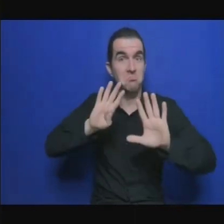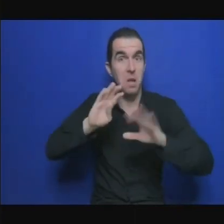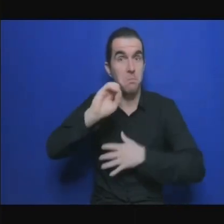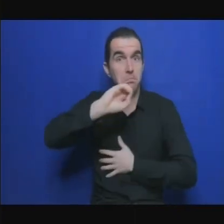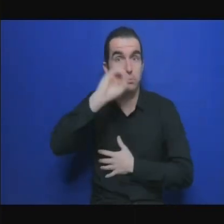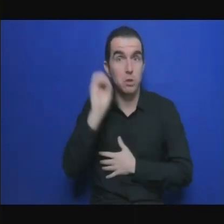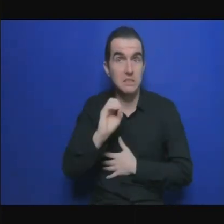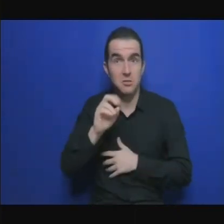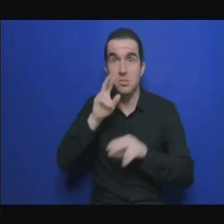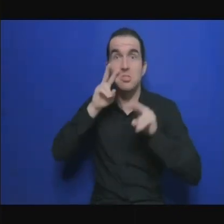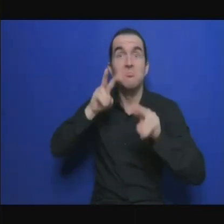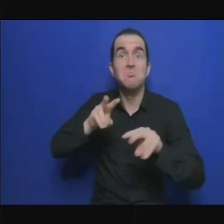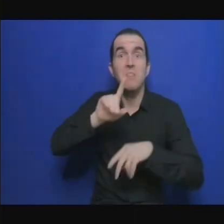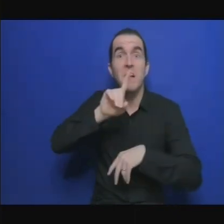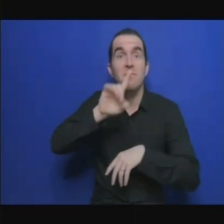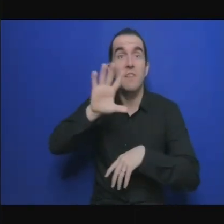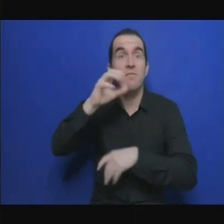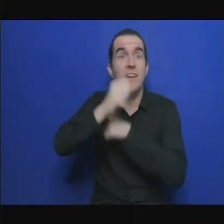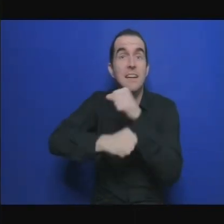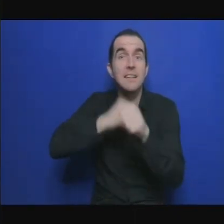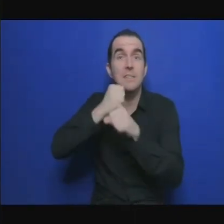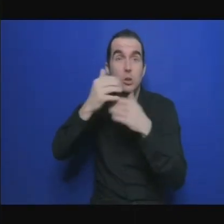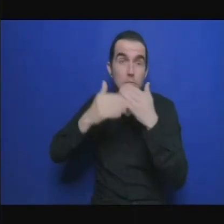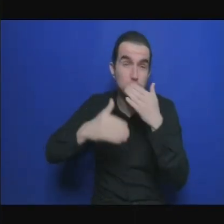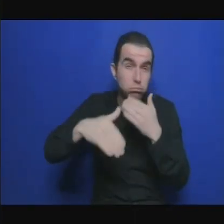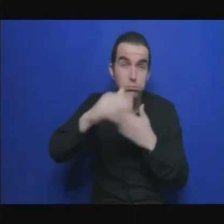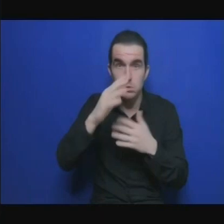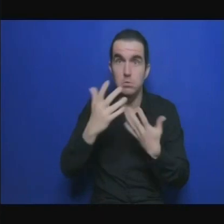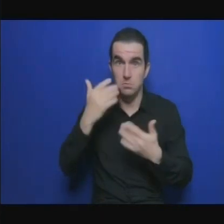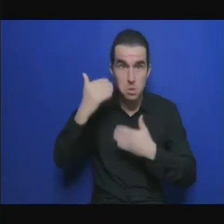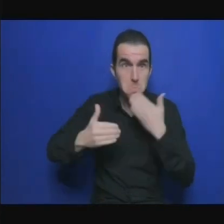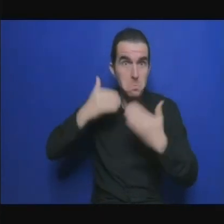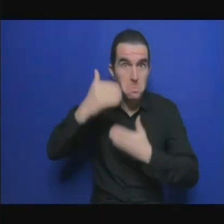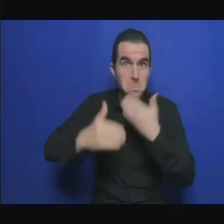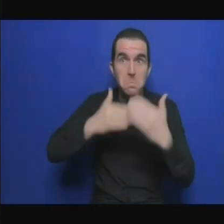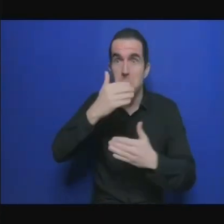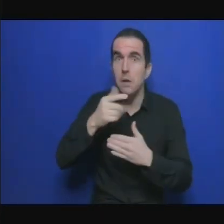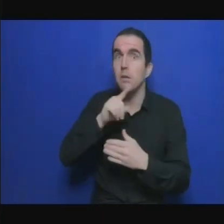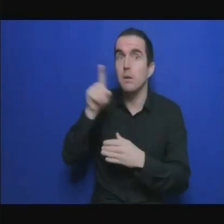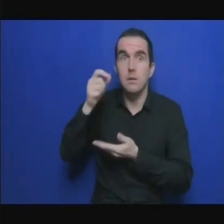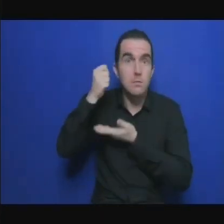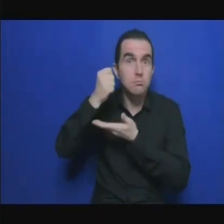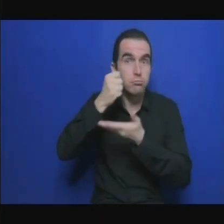quand même beaucoup à faire merci merci beaucoup